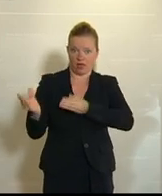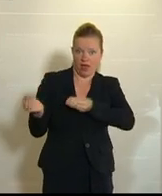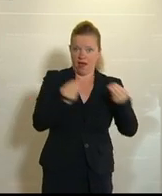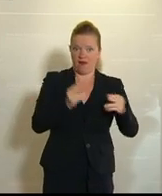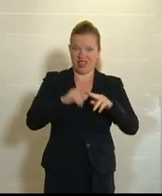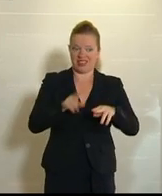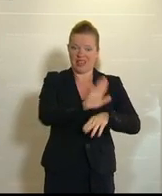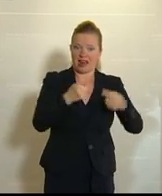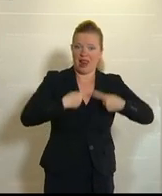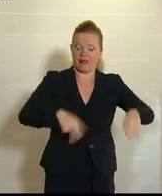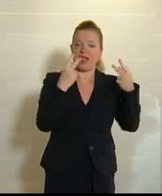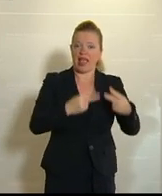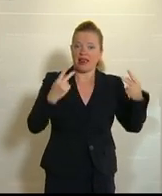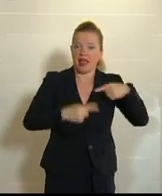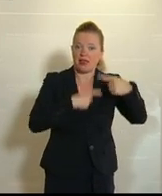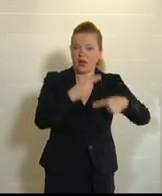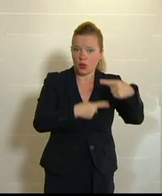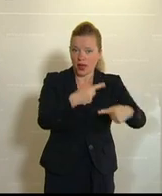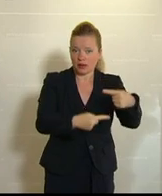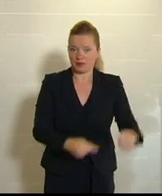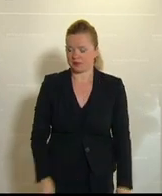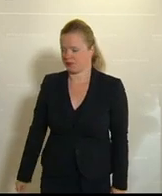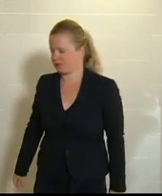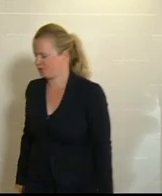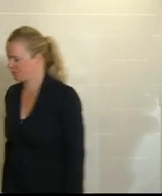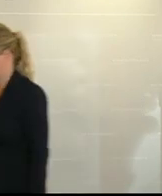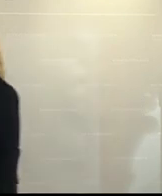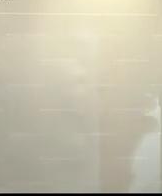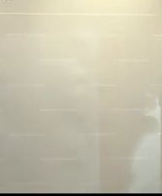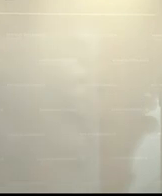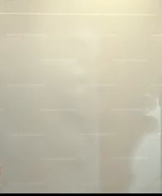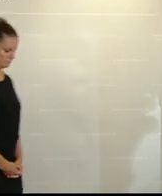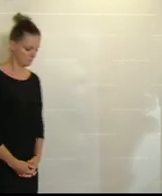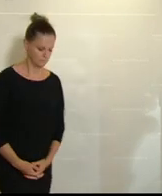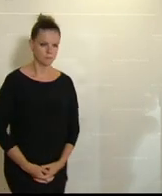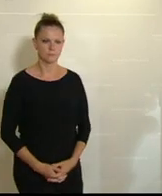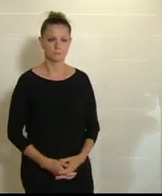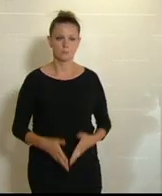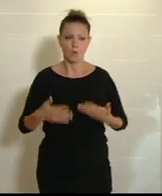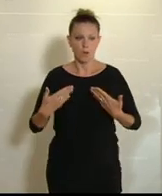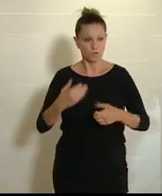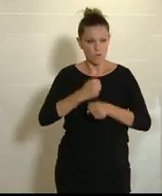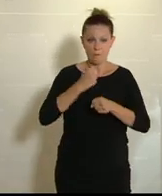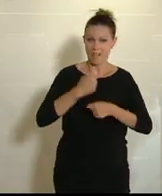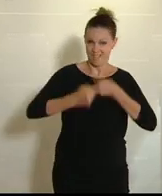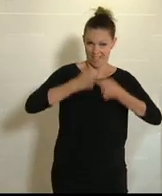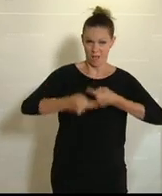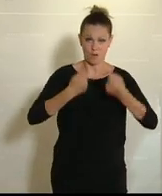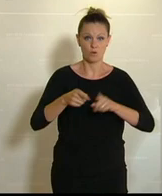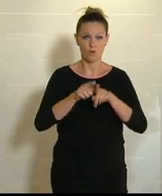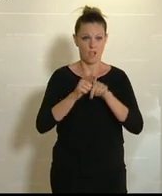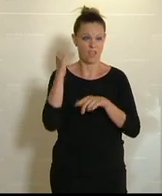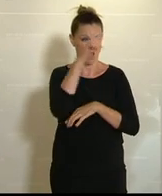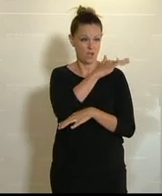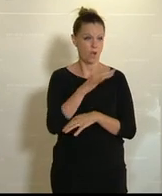ähnlichen Entwicklungen gekommen wäre. Wenn Sie das machen und so vorgehen und wenn Sie gleichzeitig die grauen Wölfe auch noch einladen ins